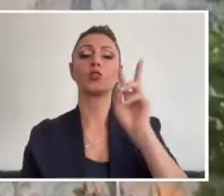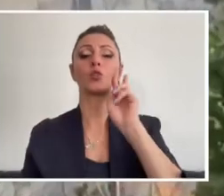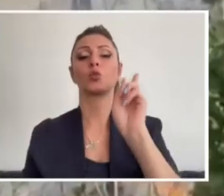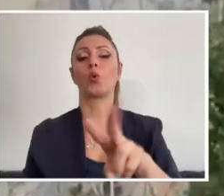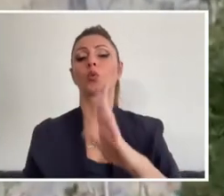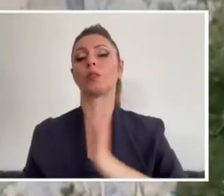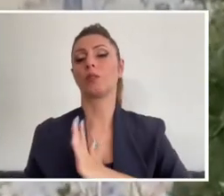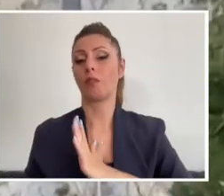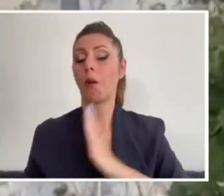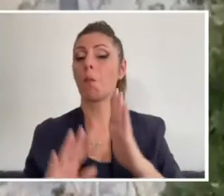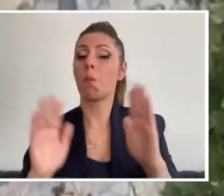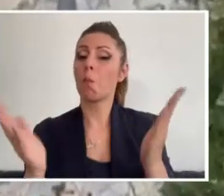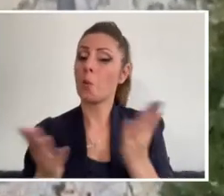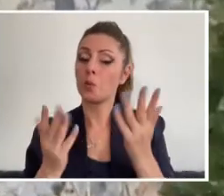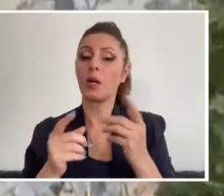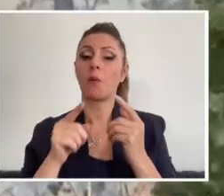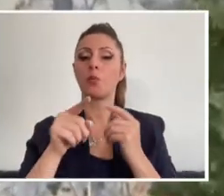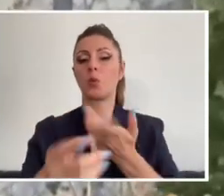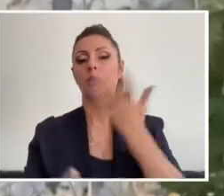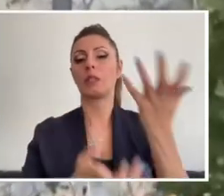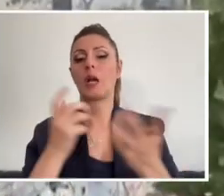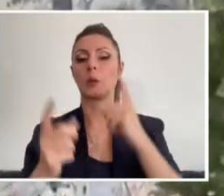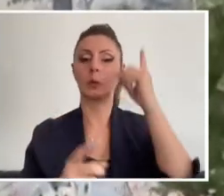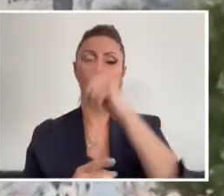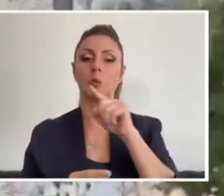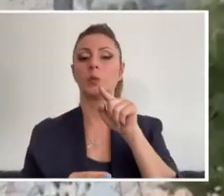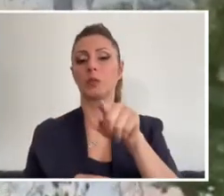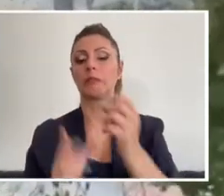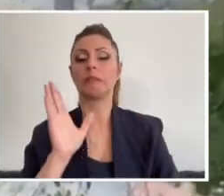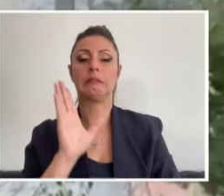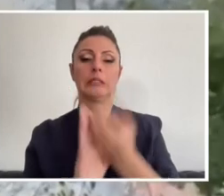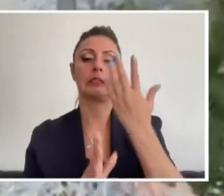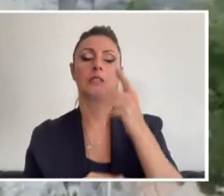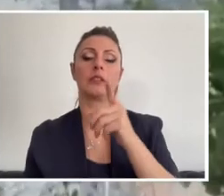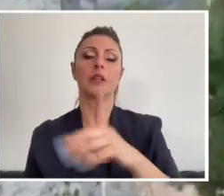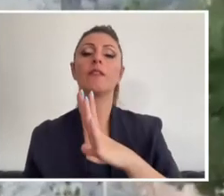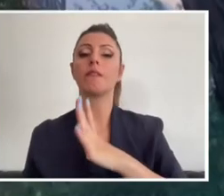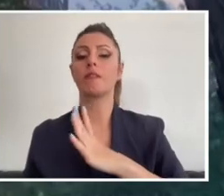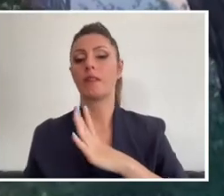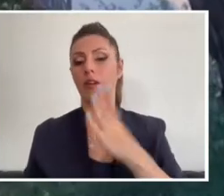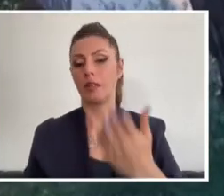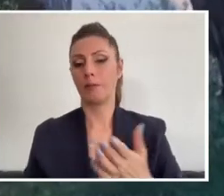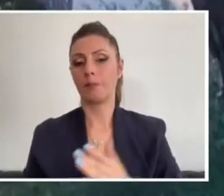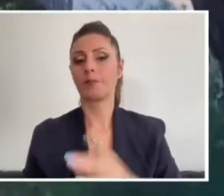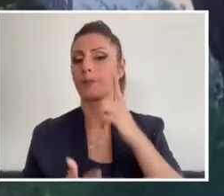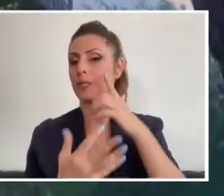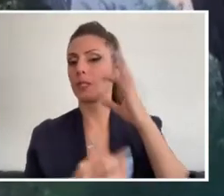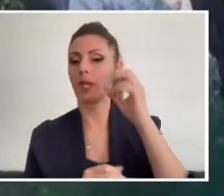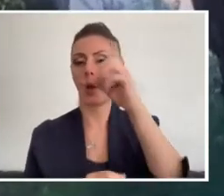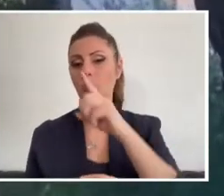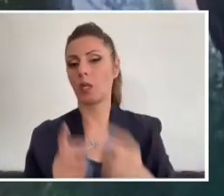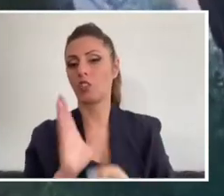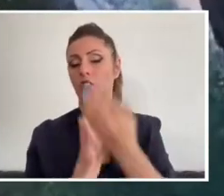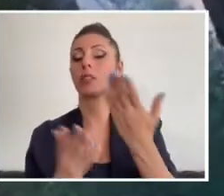Muhtemelen yine bu yangında koskoca beş köyü tehdit eden bu yangında insan kaynaklı çıkacak